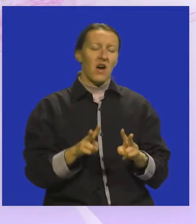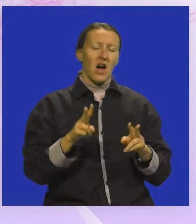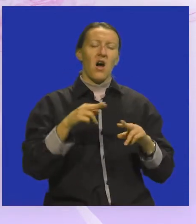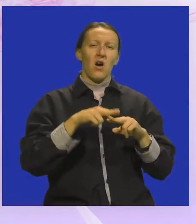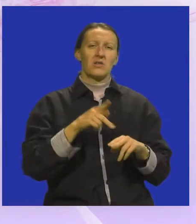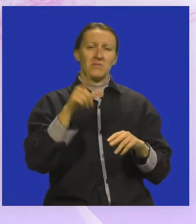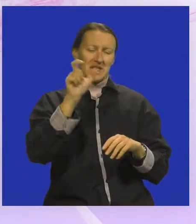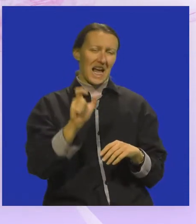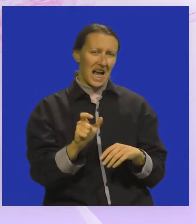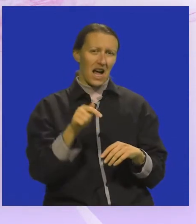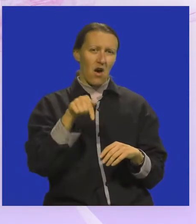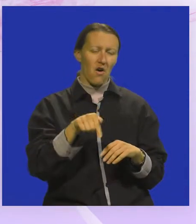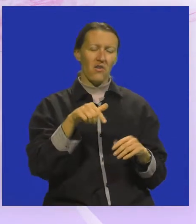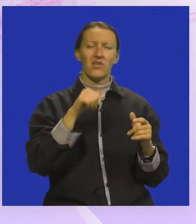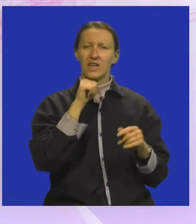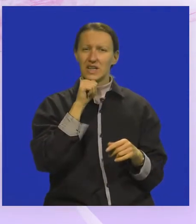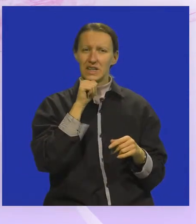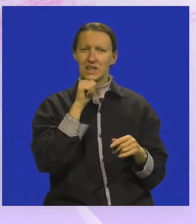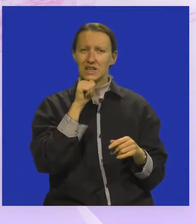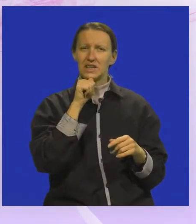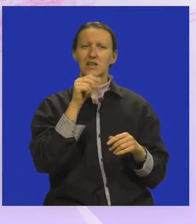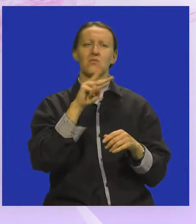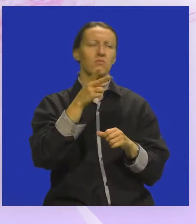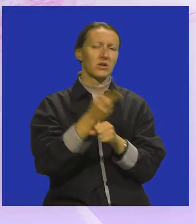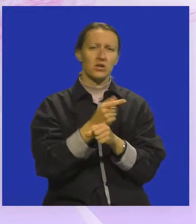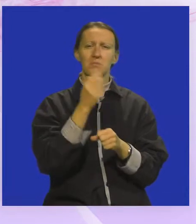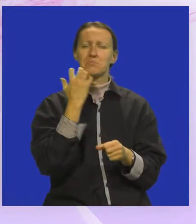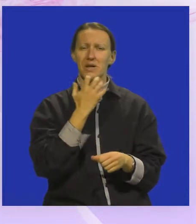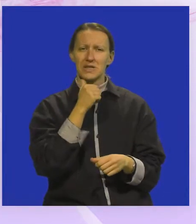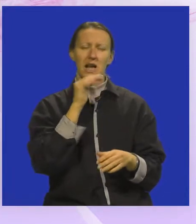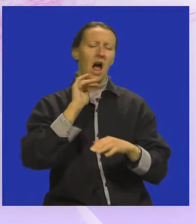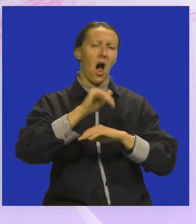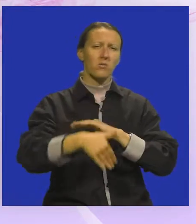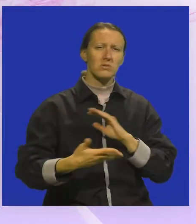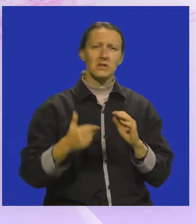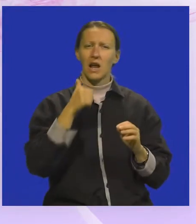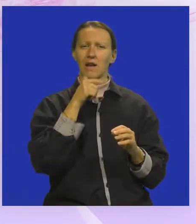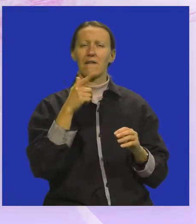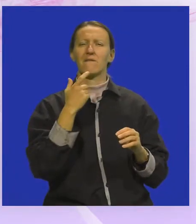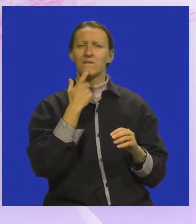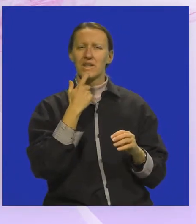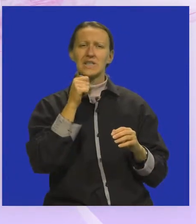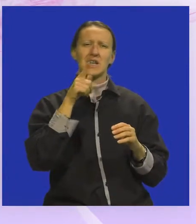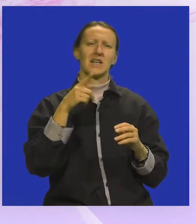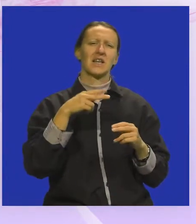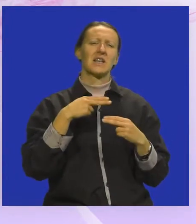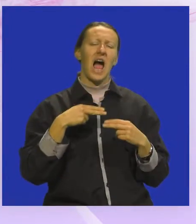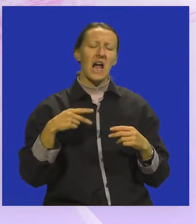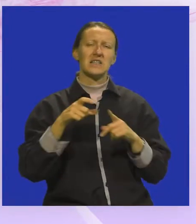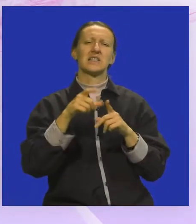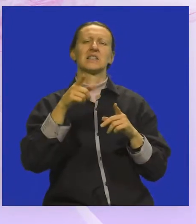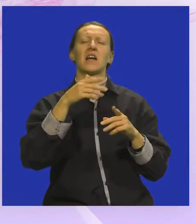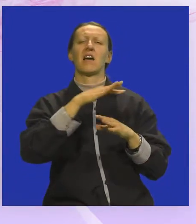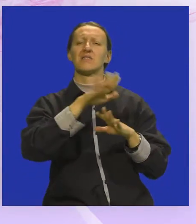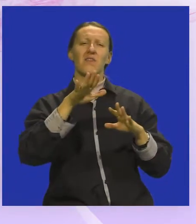osim Republike Italije, ovdje i daleke zemlje, i Brazil, i Australija, i Finska, i Danska i naravno sve